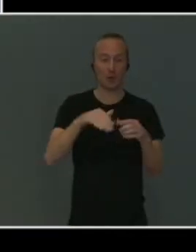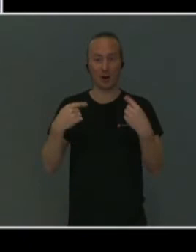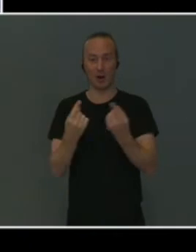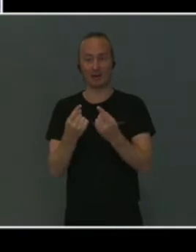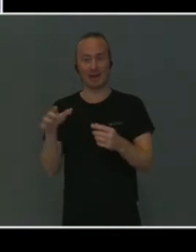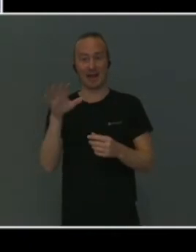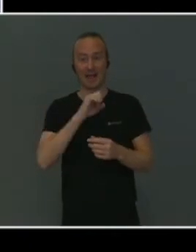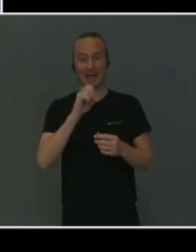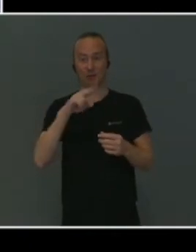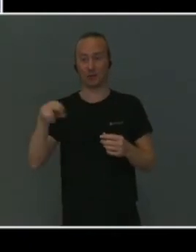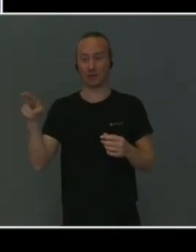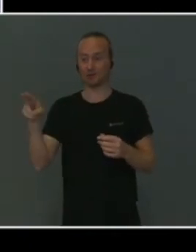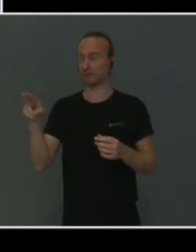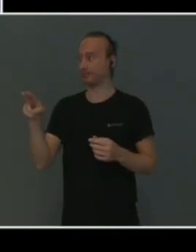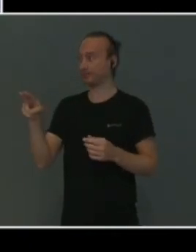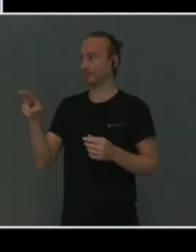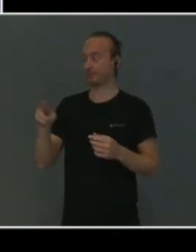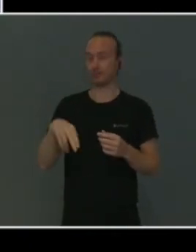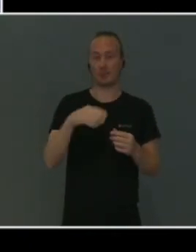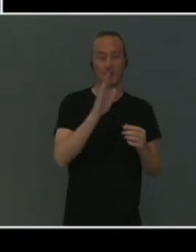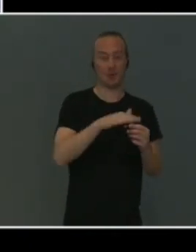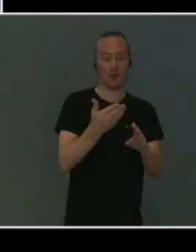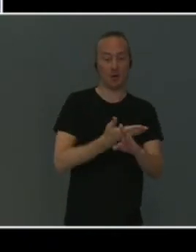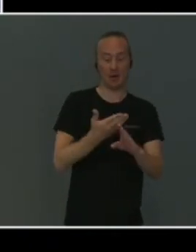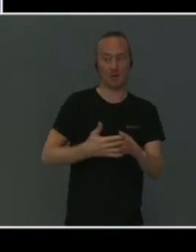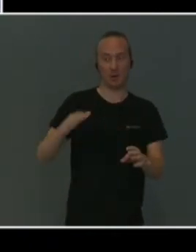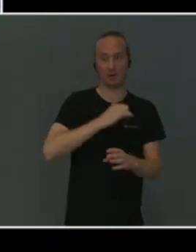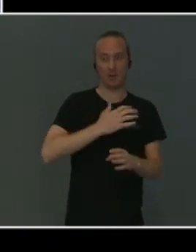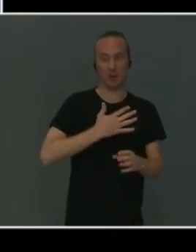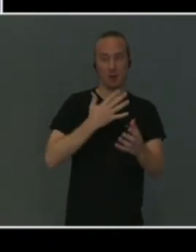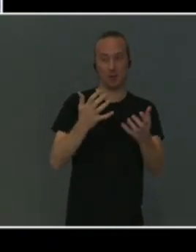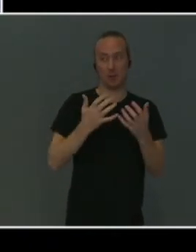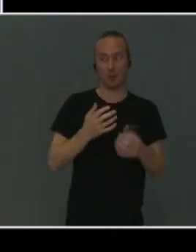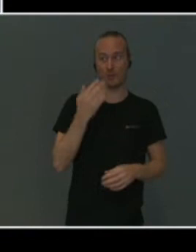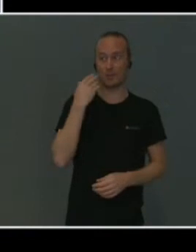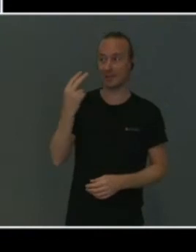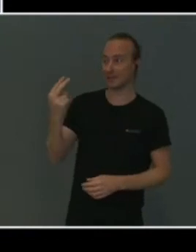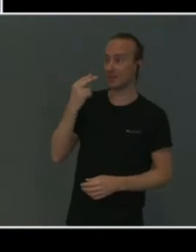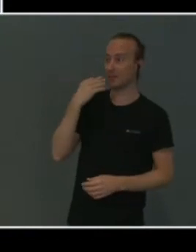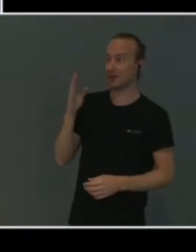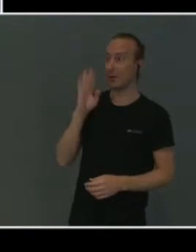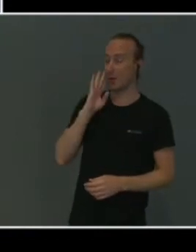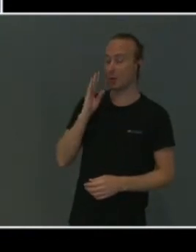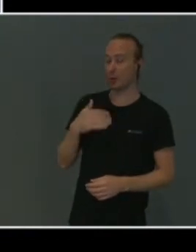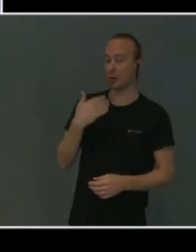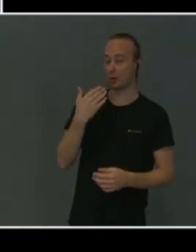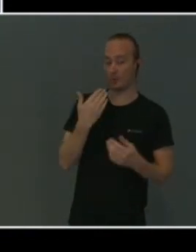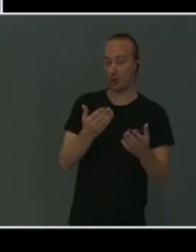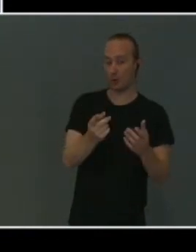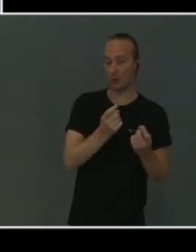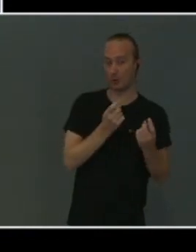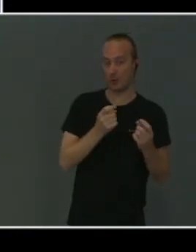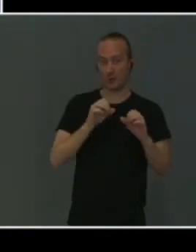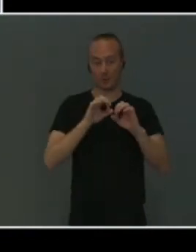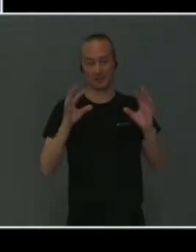i hele Norge. Barn og elever som alle har behov for å bli sett og hørt, behov for å bli utfordret, og for å få